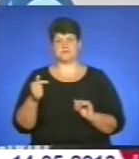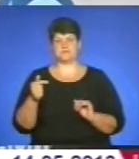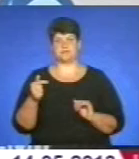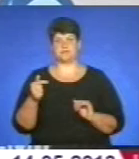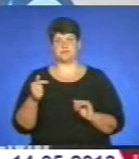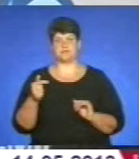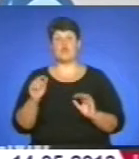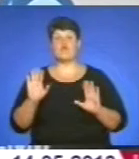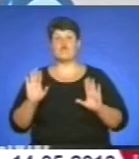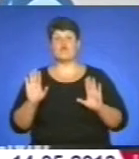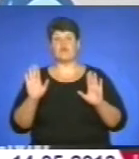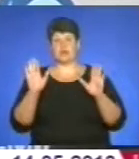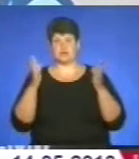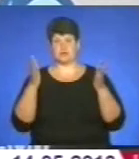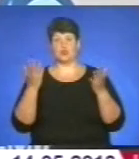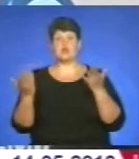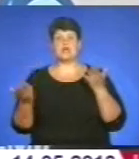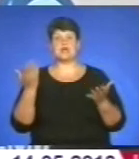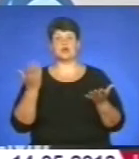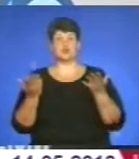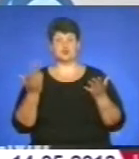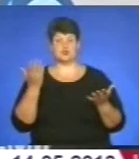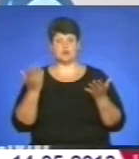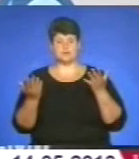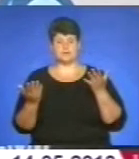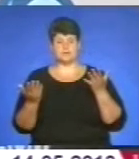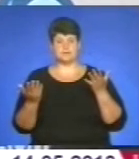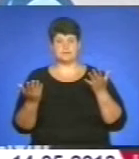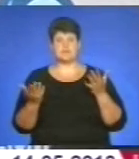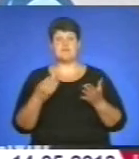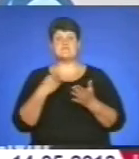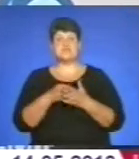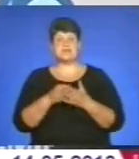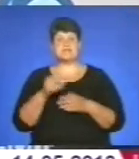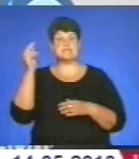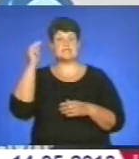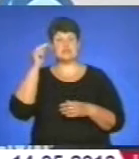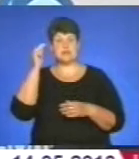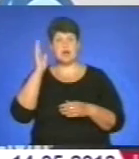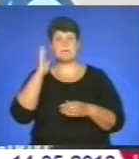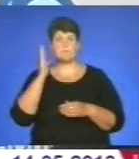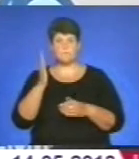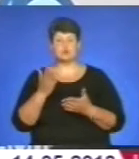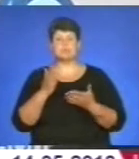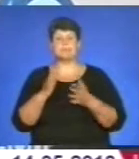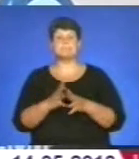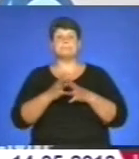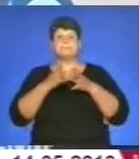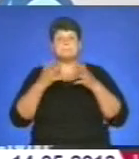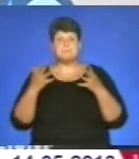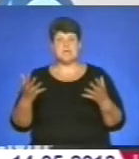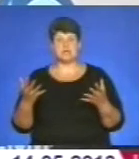У випадку, якщо вартість навчання буде складати більшу,